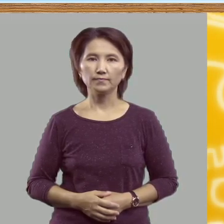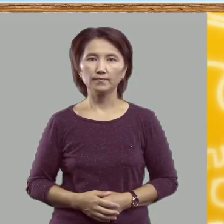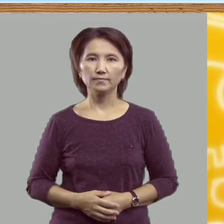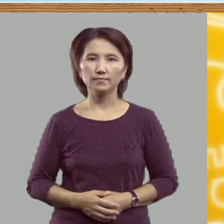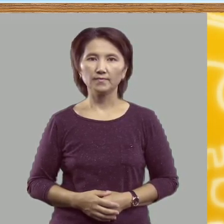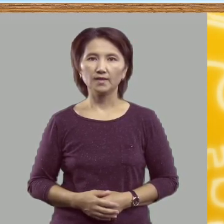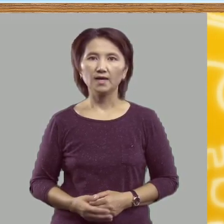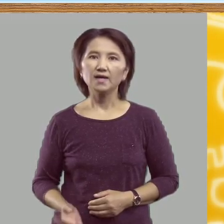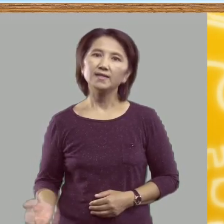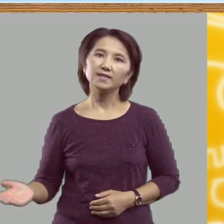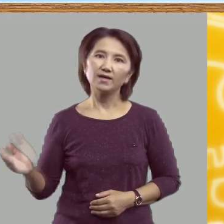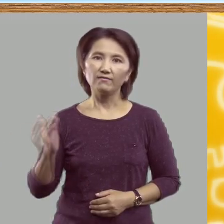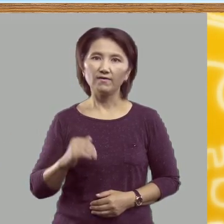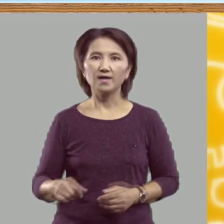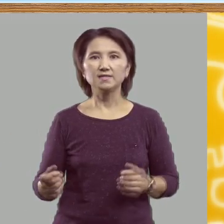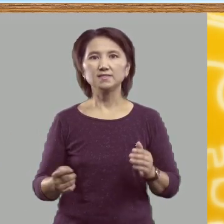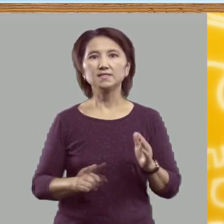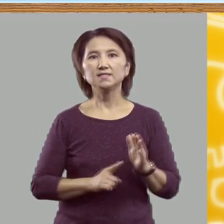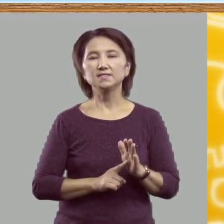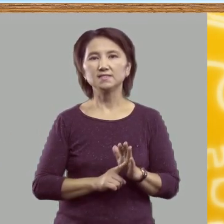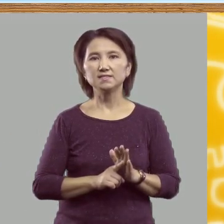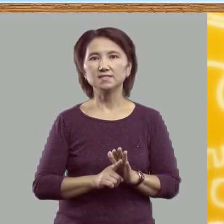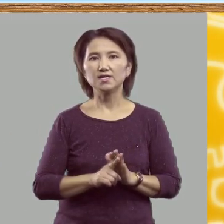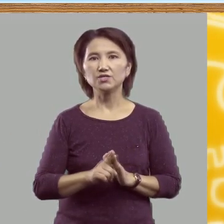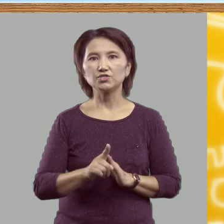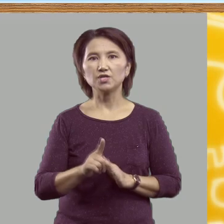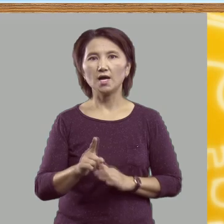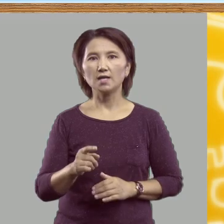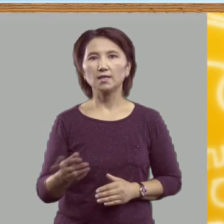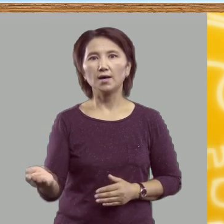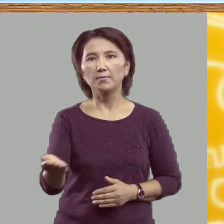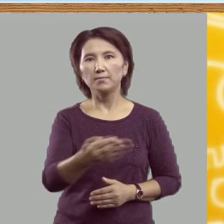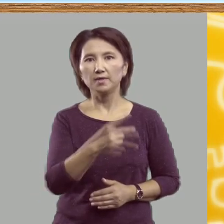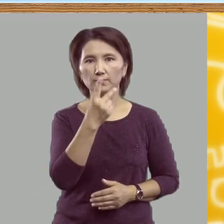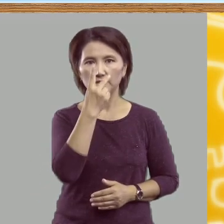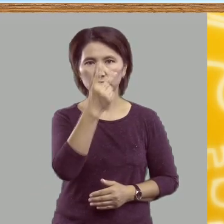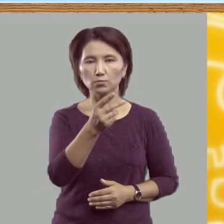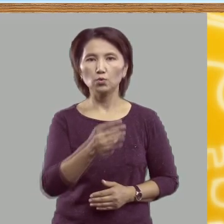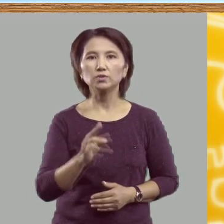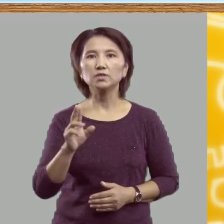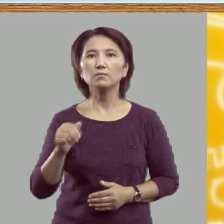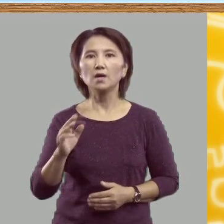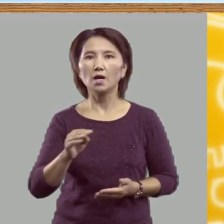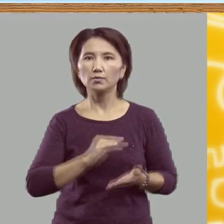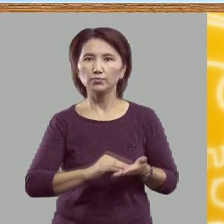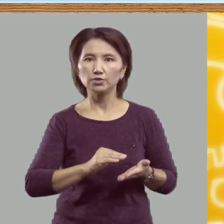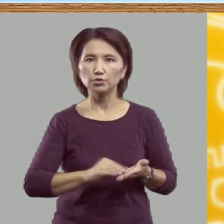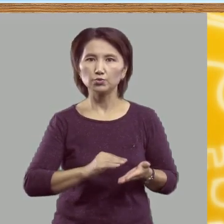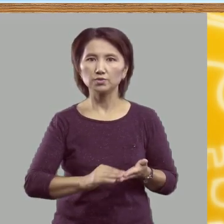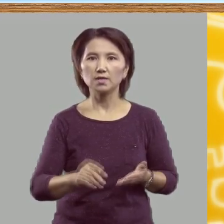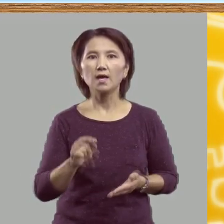Давайте сначала мы посмотрим, как пишутся эти буквы.